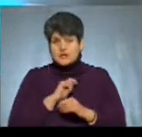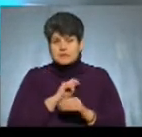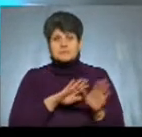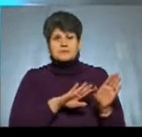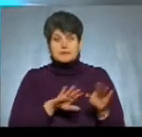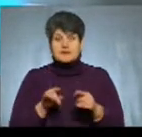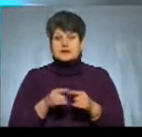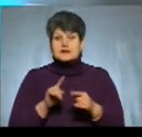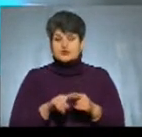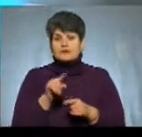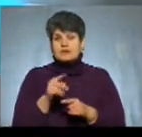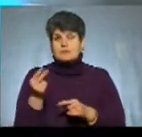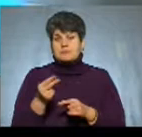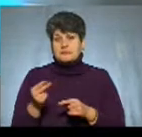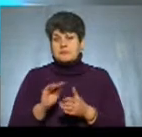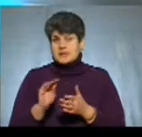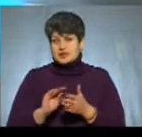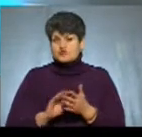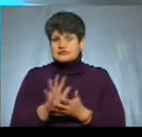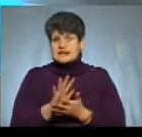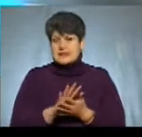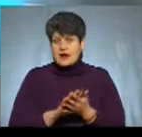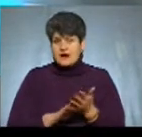вони пишуть відповідну заяву встановленого зразка,